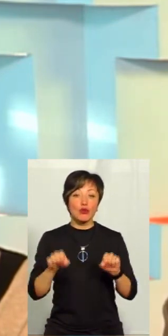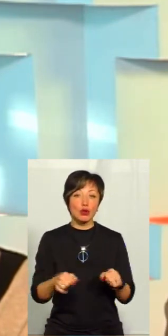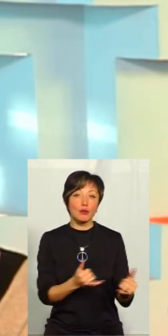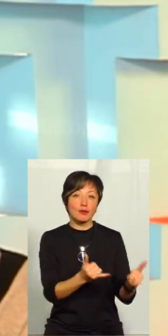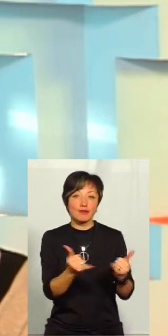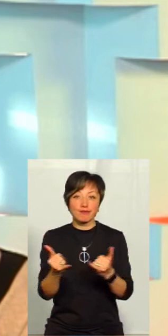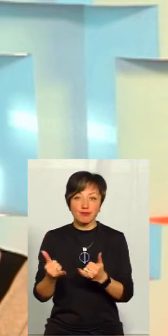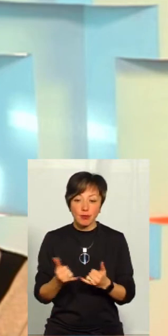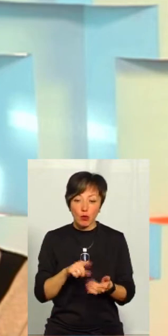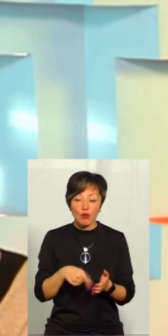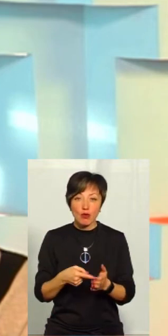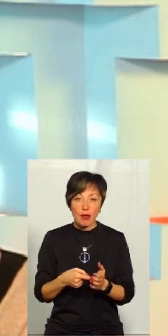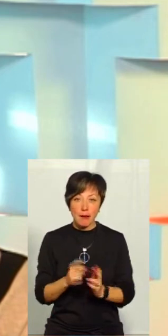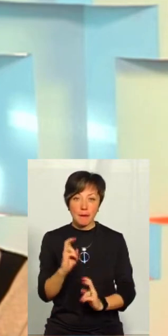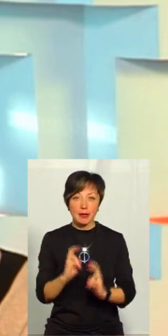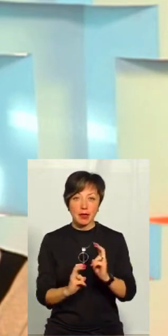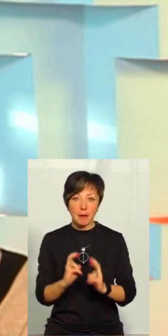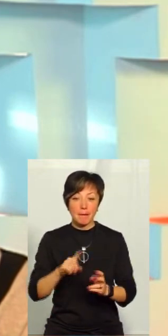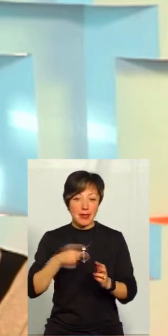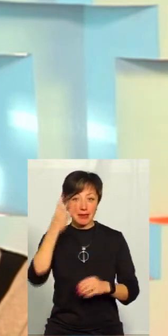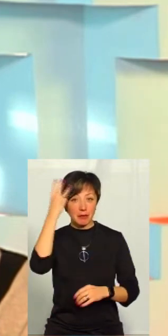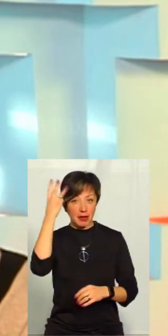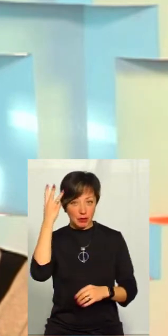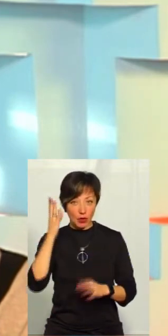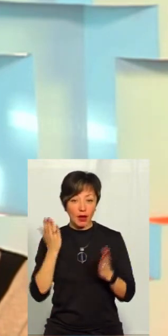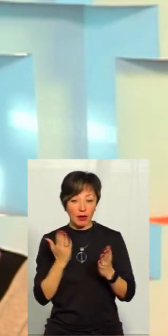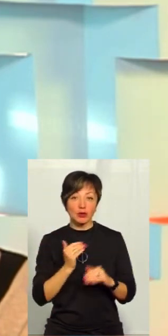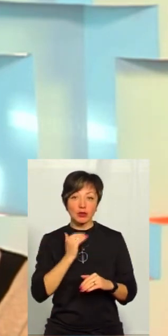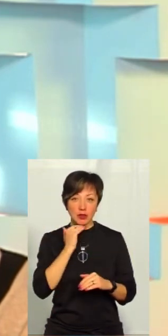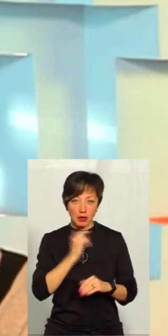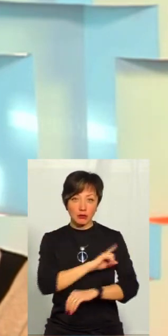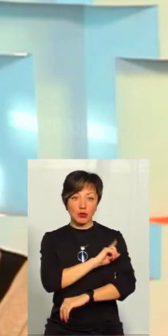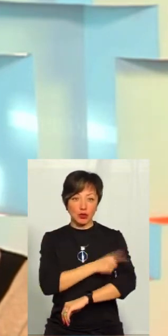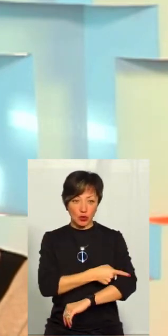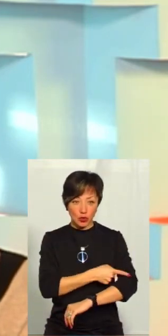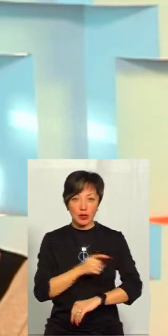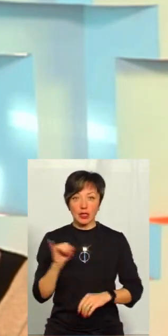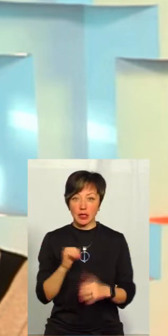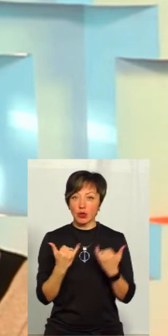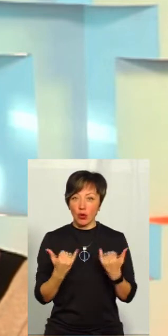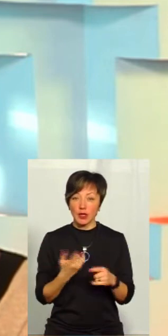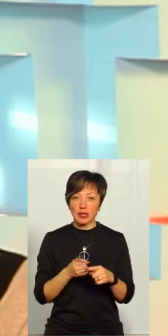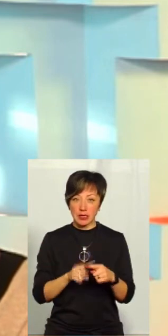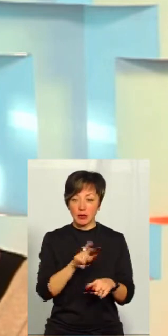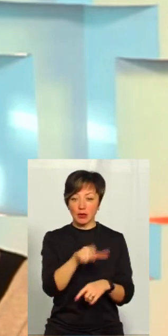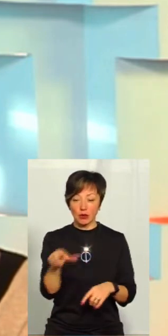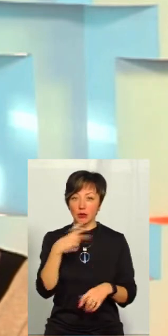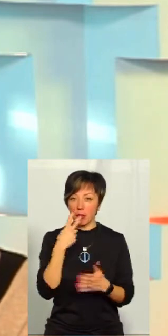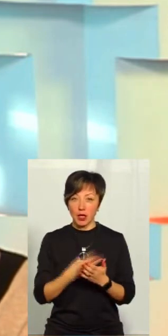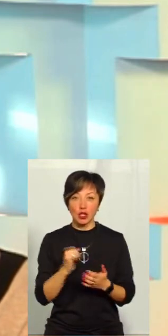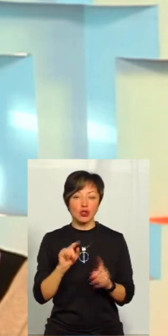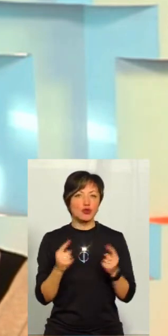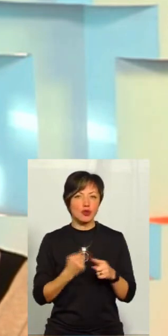обслуговуватись комунальним підприємством міста Хмельницького, яке достатньо набрало потужності. І сьогодні це містяни бачать.